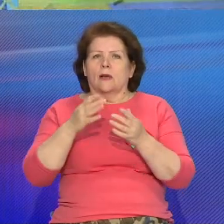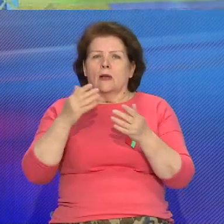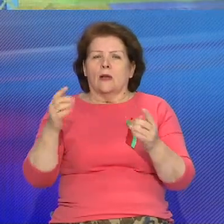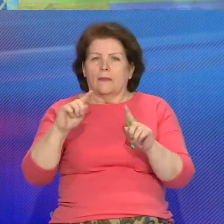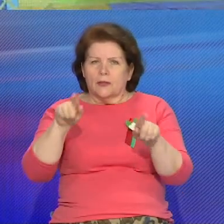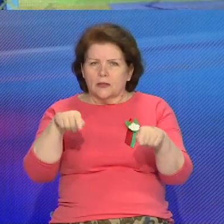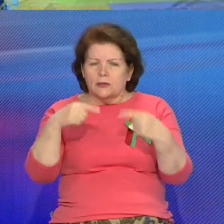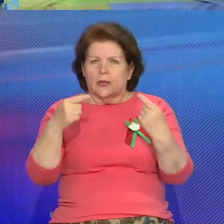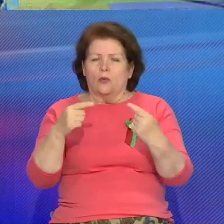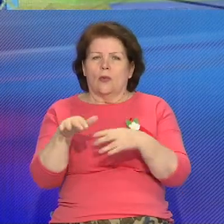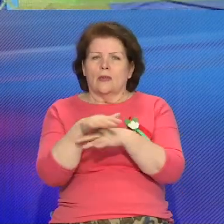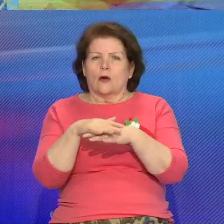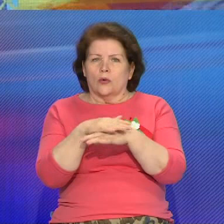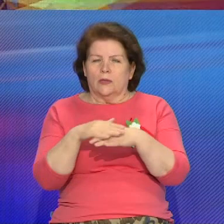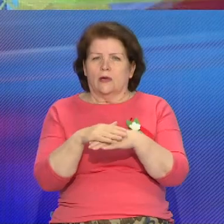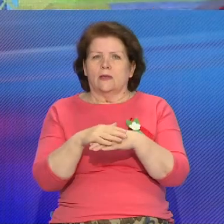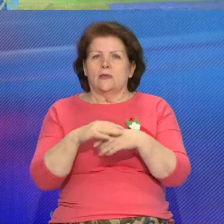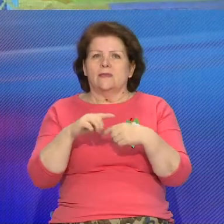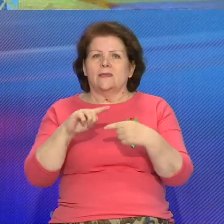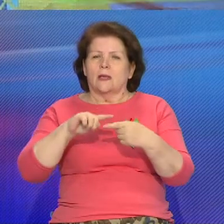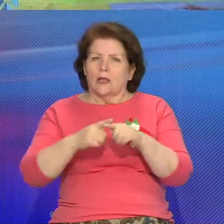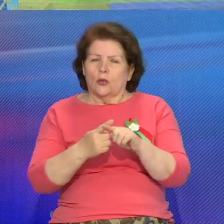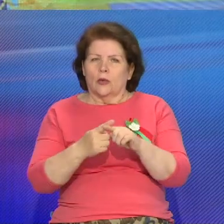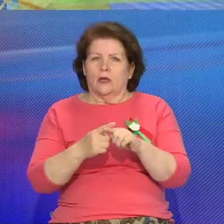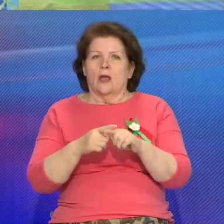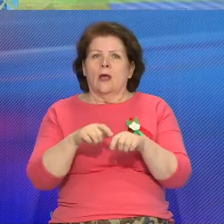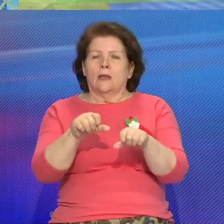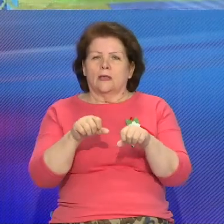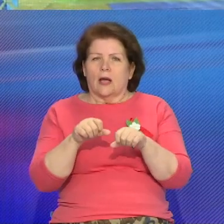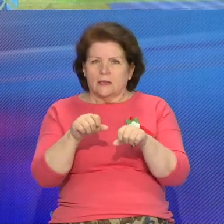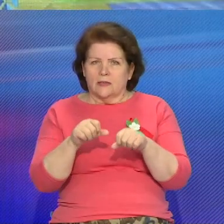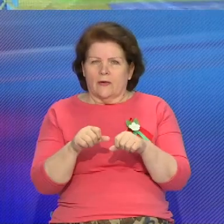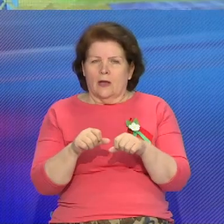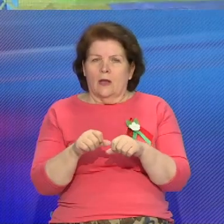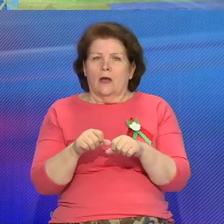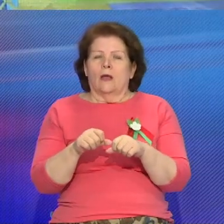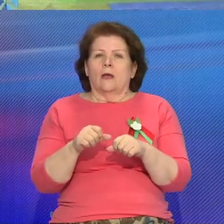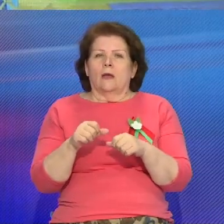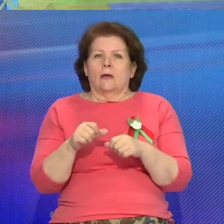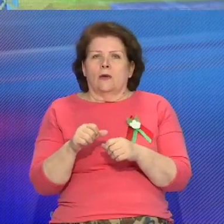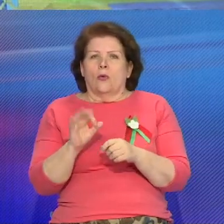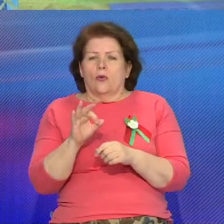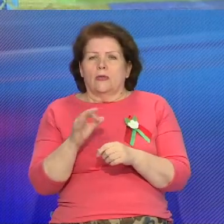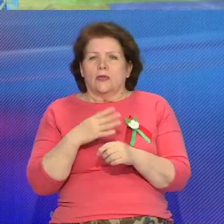технологий традиционных откацтва. Татьяна Грышука, прихожусь, вытканной руками нашей знакомитой землячки.